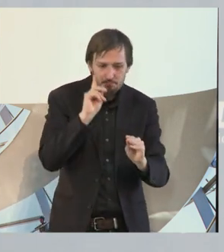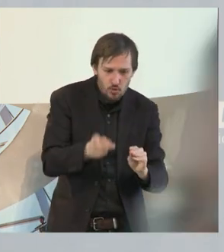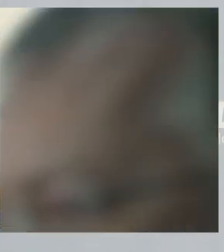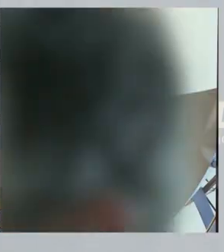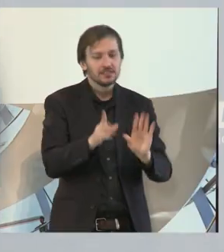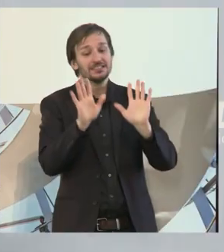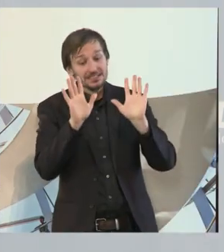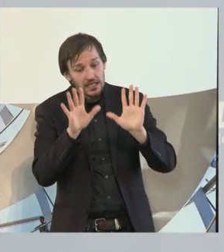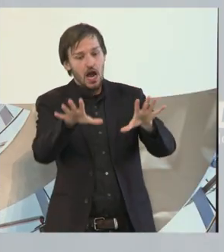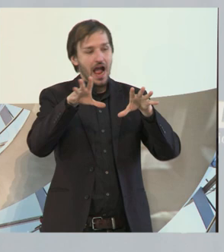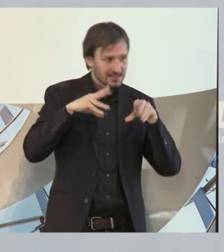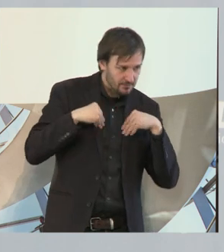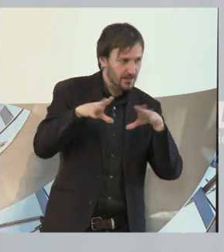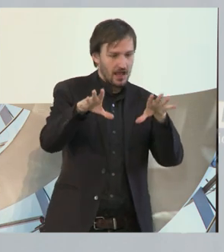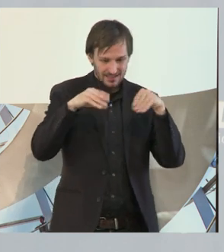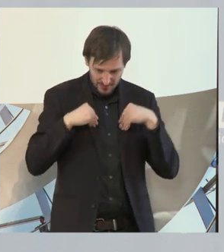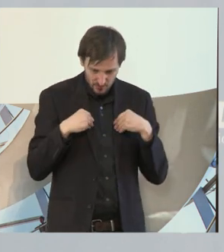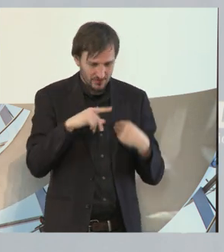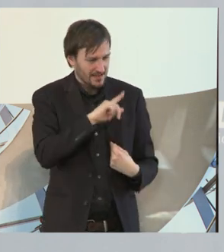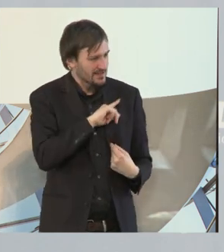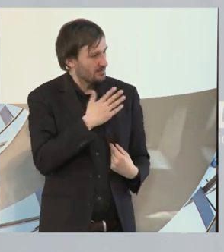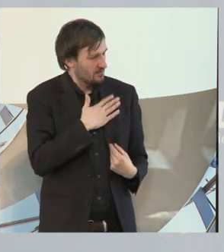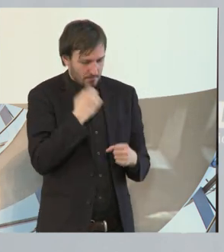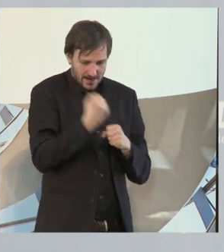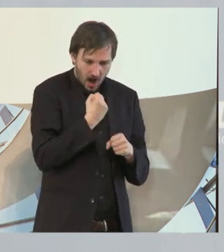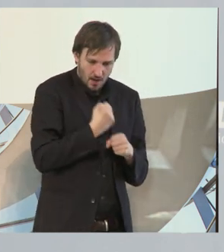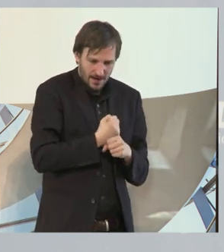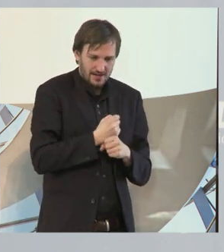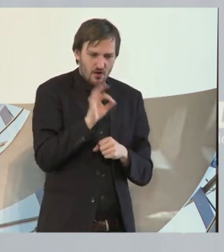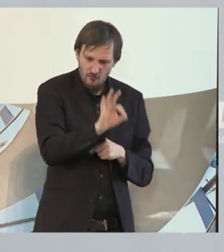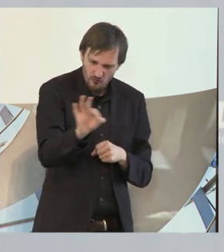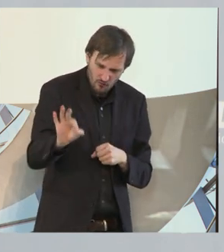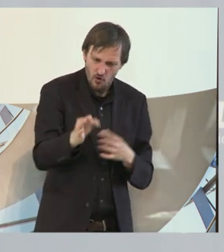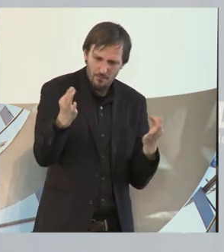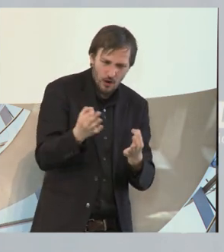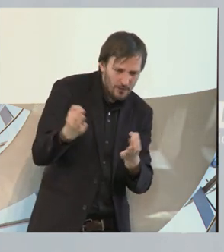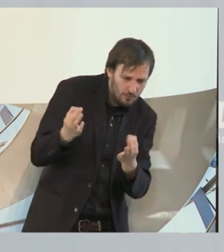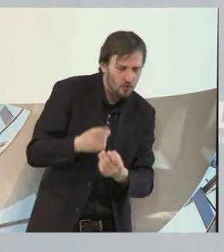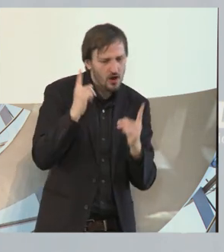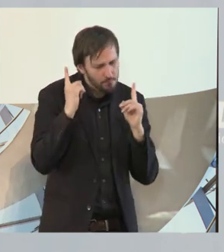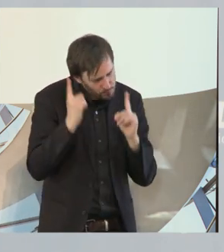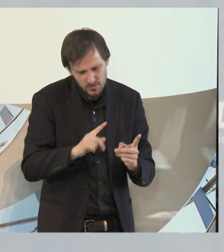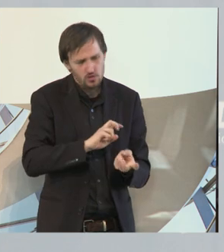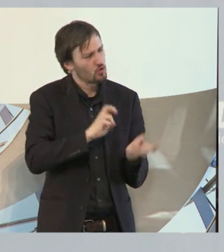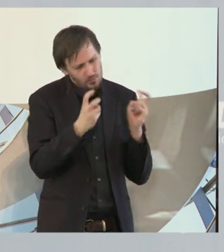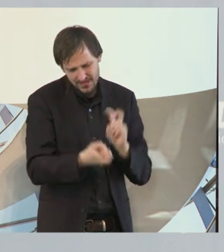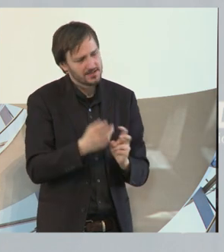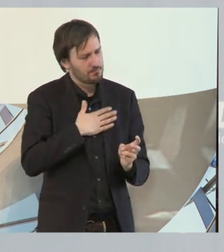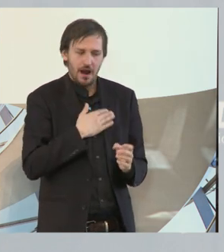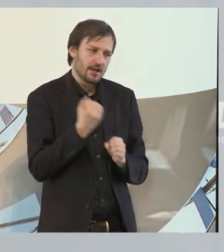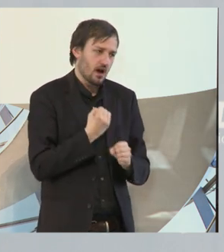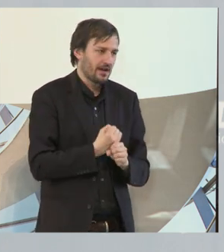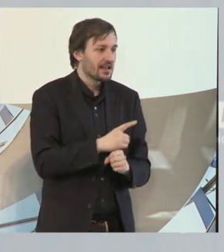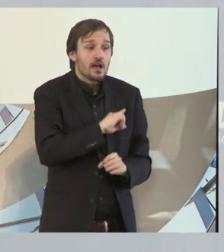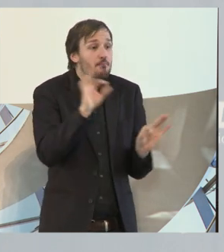das, was wir tun, auch in unserer praktischen Arbeit niederschlagen muss. Ich brauche überhaupt nicht darauf